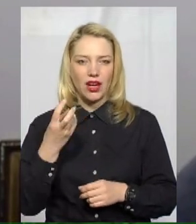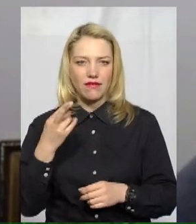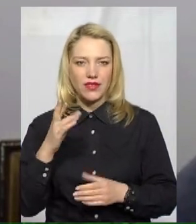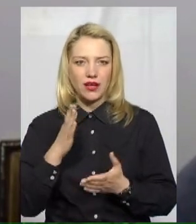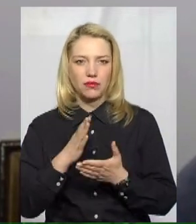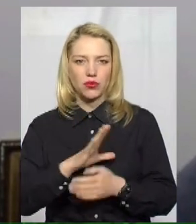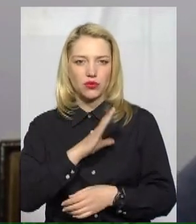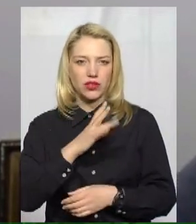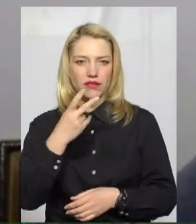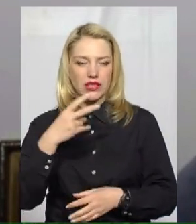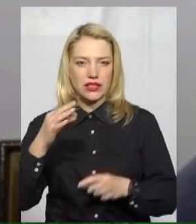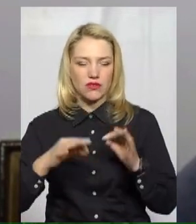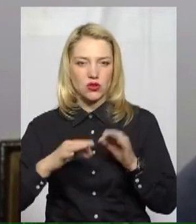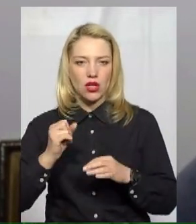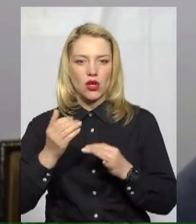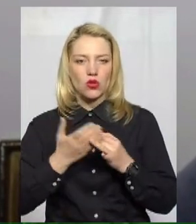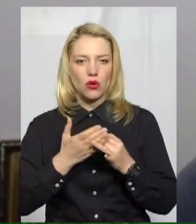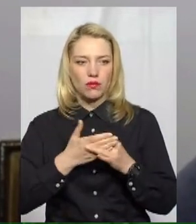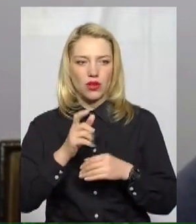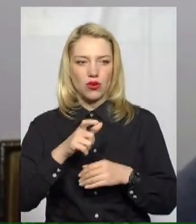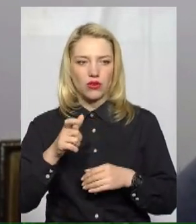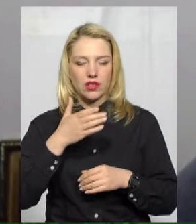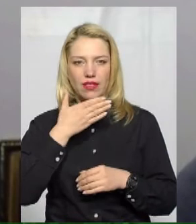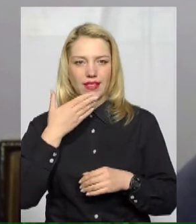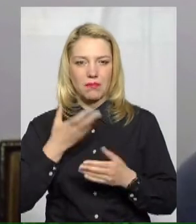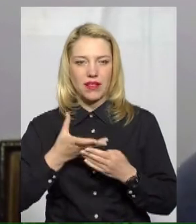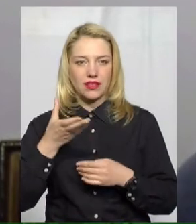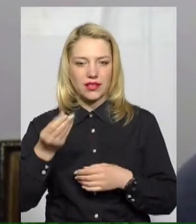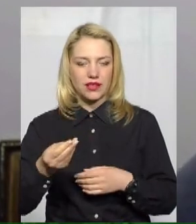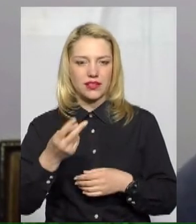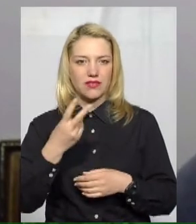20%, то пільговики не сплатили 25%.